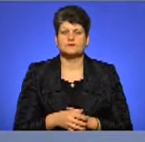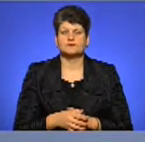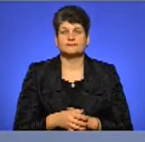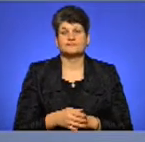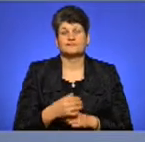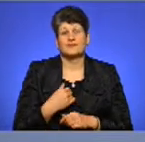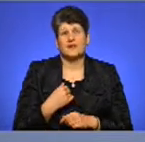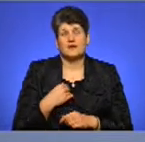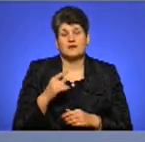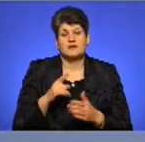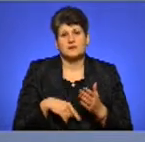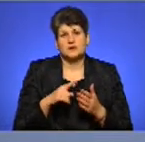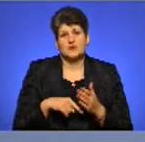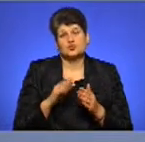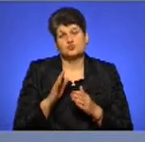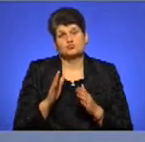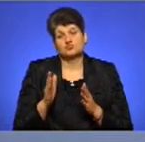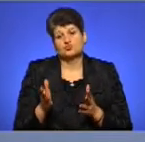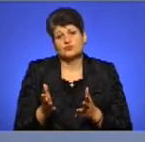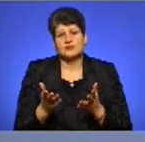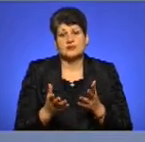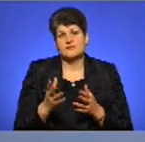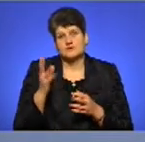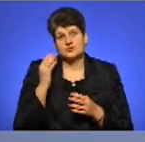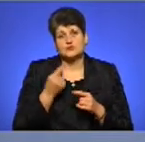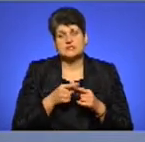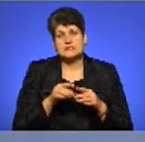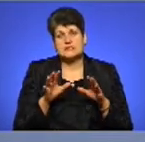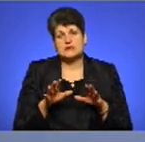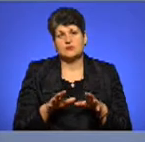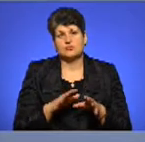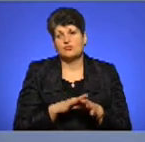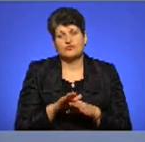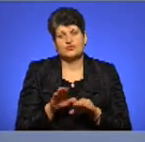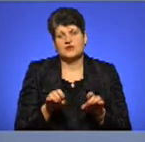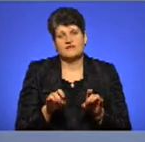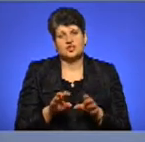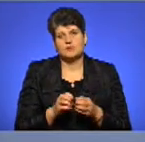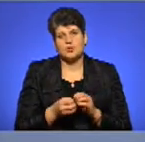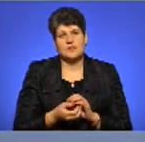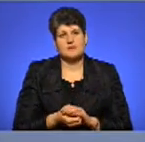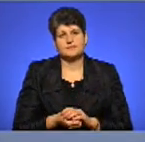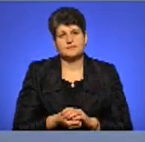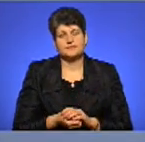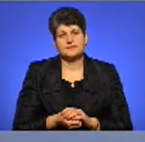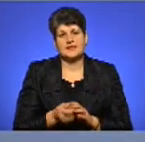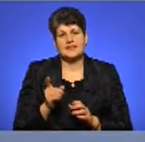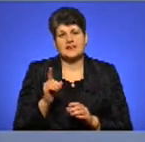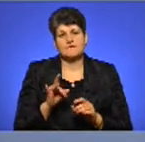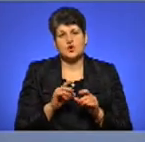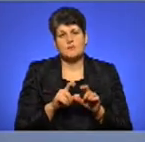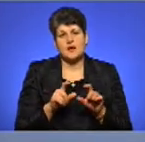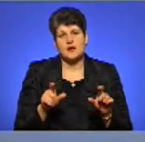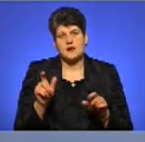Я сподіваюся, що будуть, але я рахую, що цей закон в повній мірі не вирішить проблеми євробляхарів.